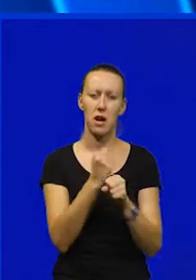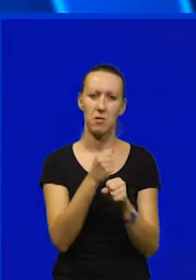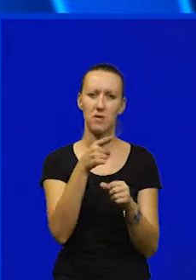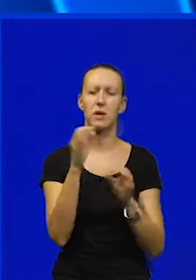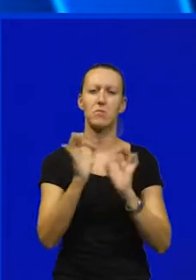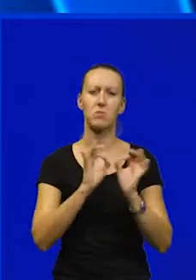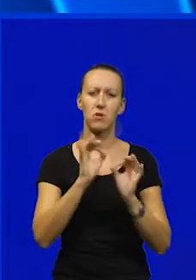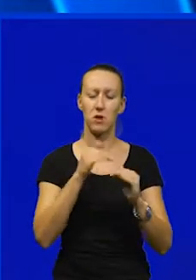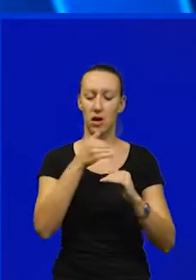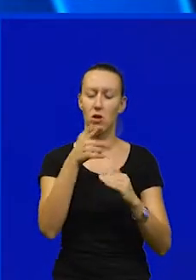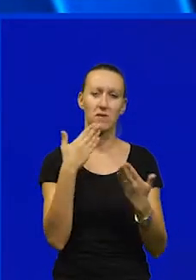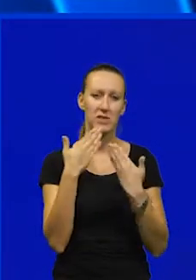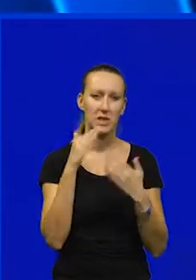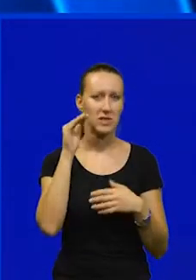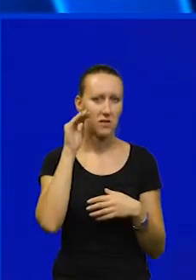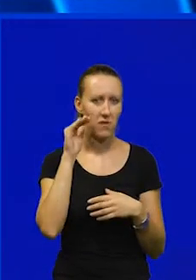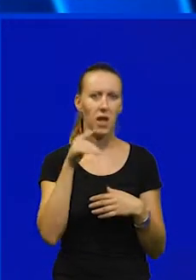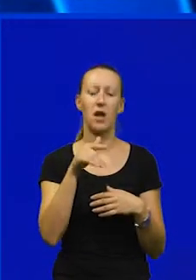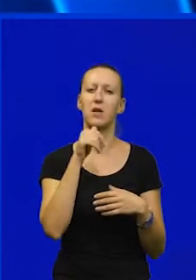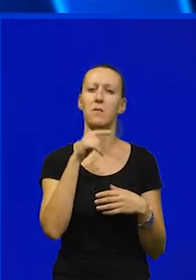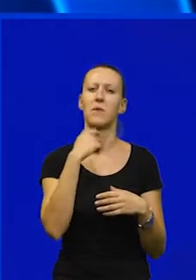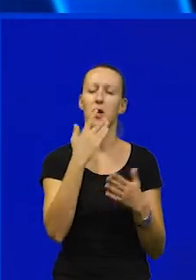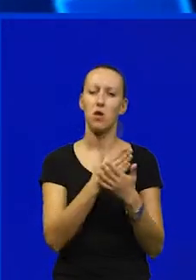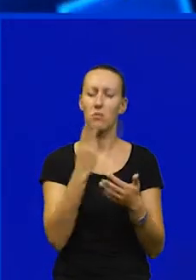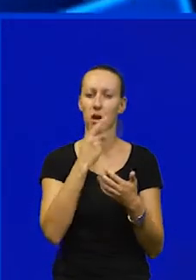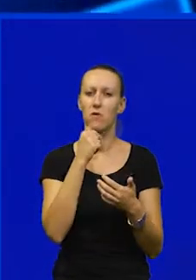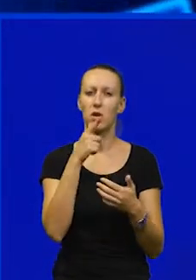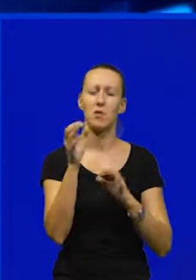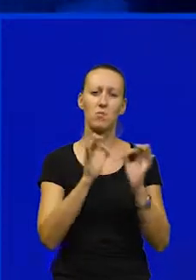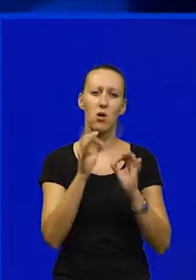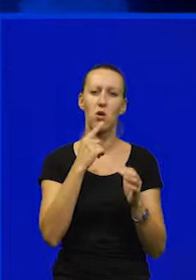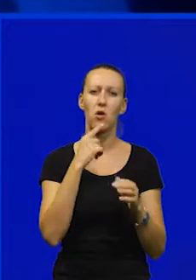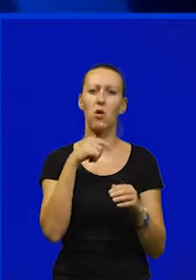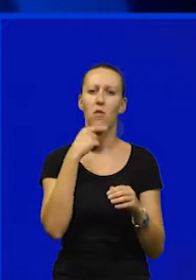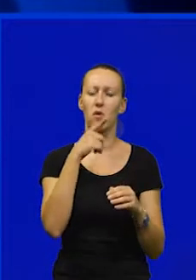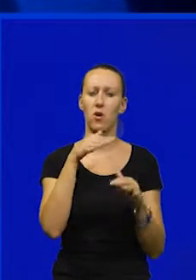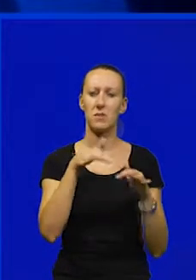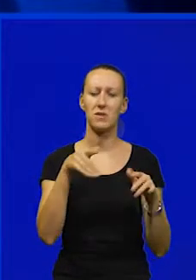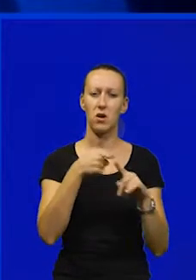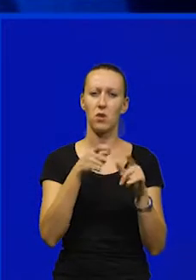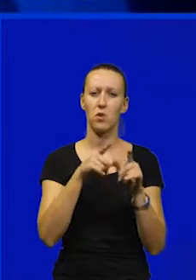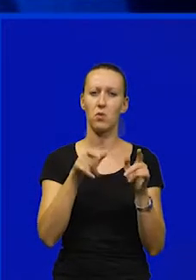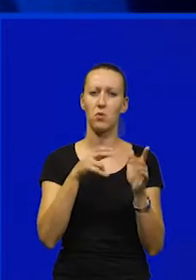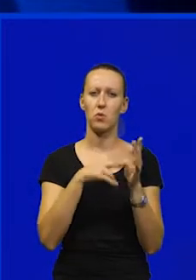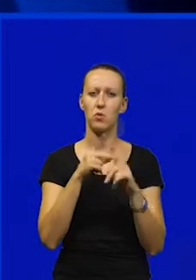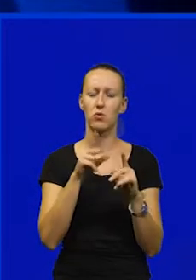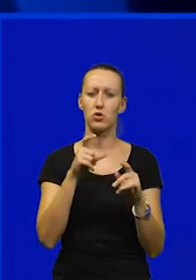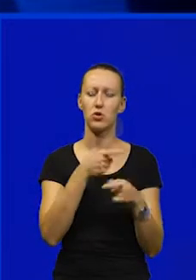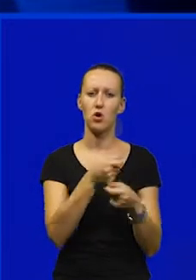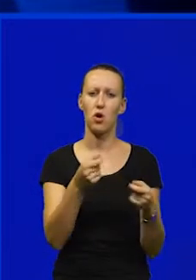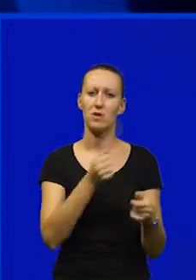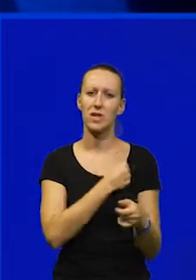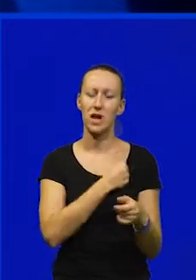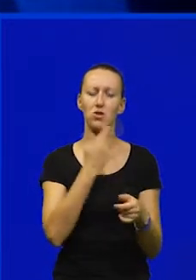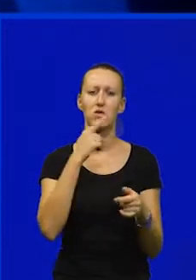tih projekata nakon ove sjednice vlade izdvojio bih naravno i onaj projekt koji je spomenuo ministar Kojundžića to su sredstva i